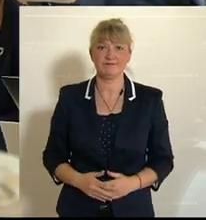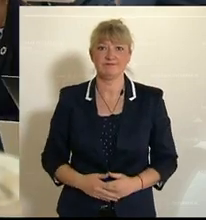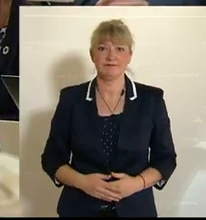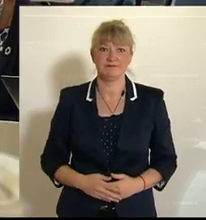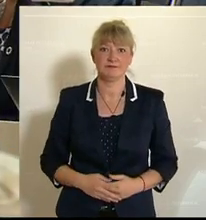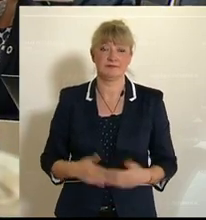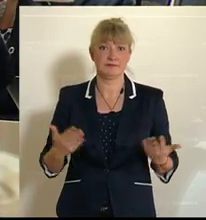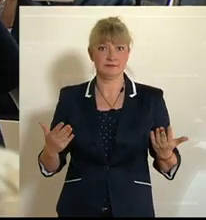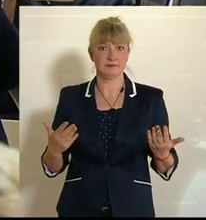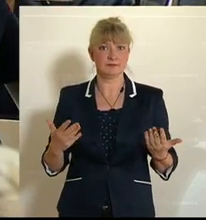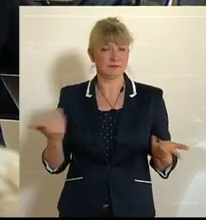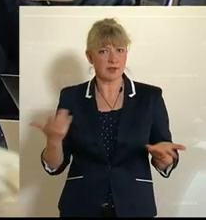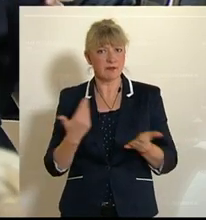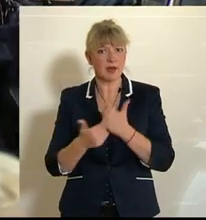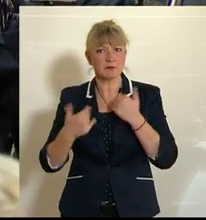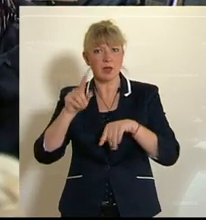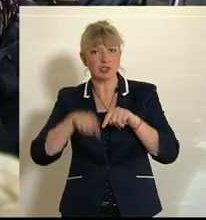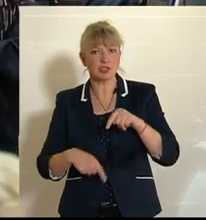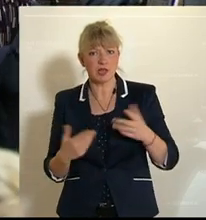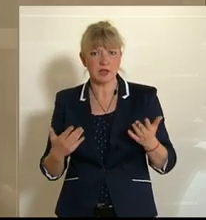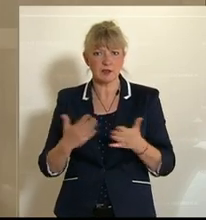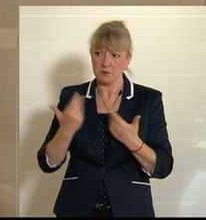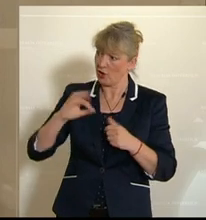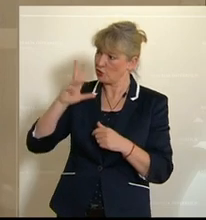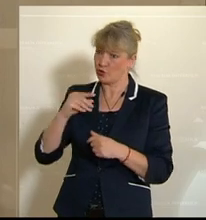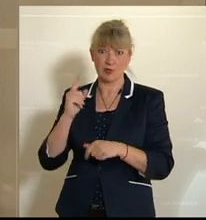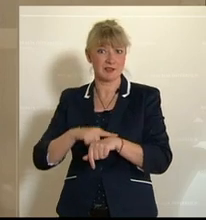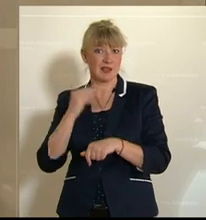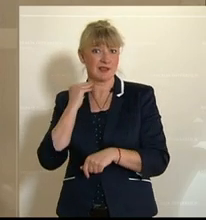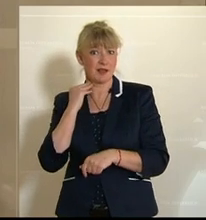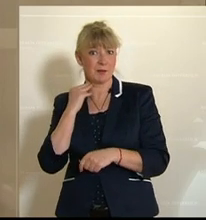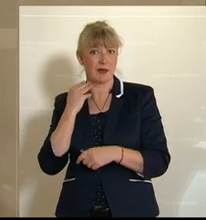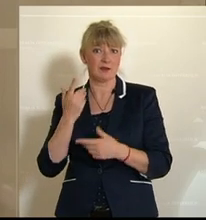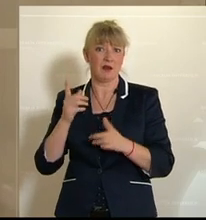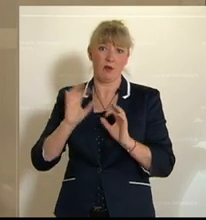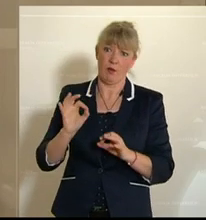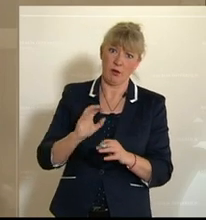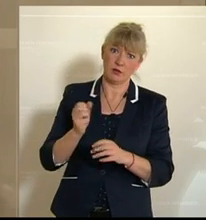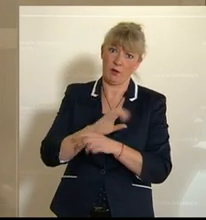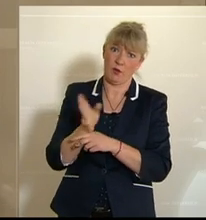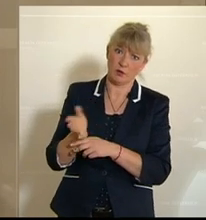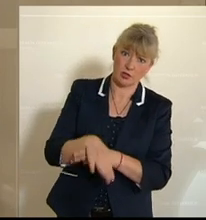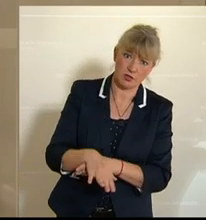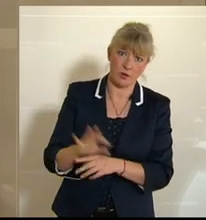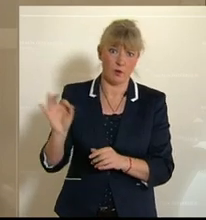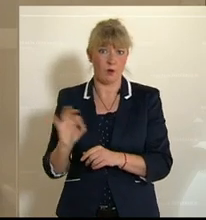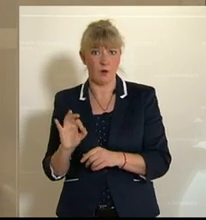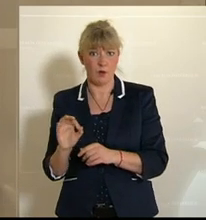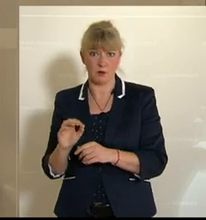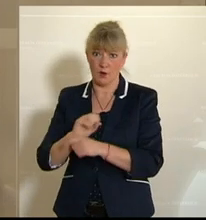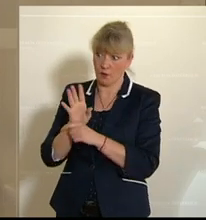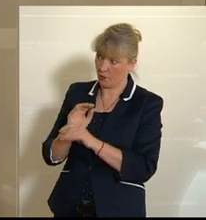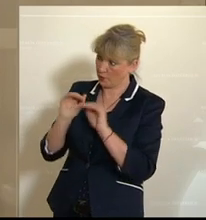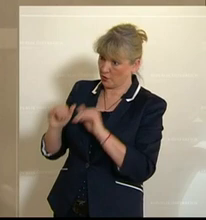Was ist das geringere Übel, eine schöne Zeit zu genießen, dann vielleicht an Corona zu sterben oder vor Corona geschützt noch